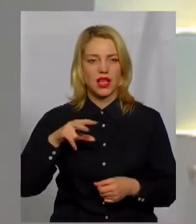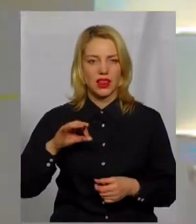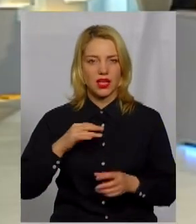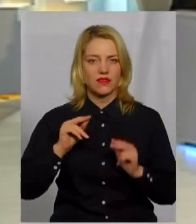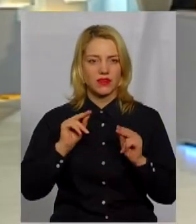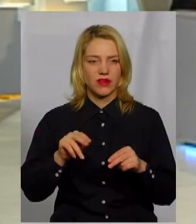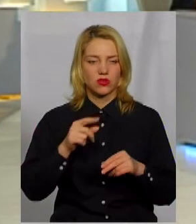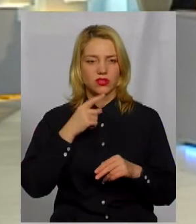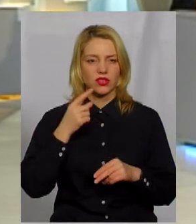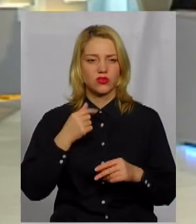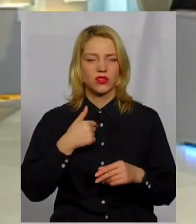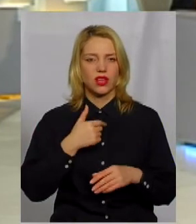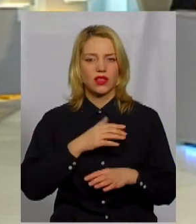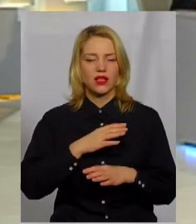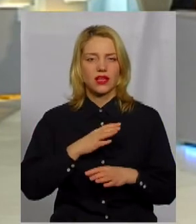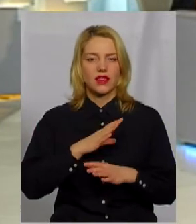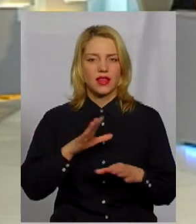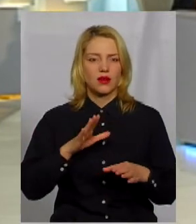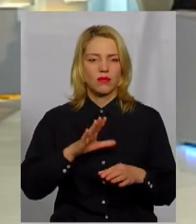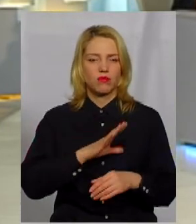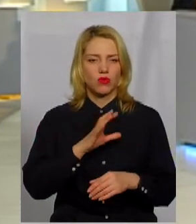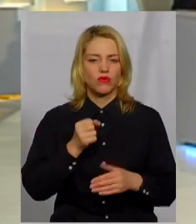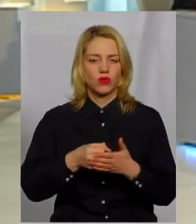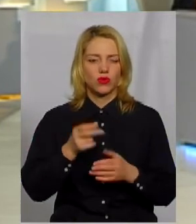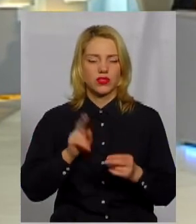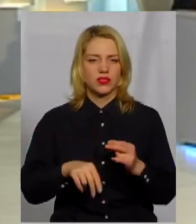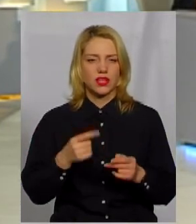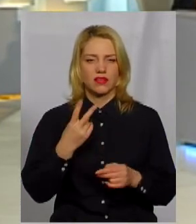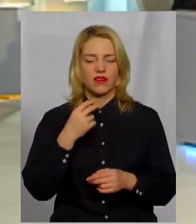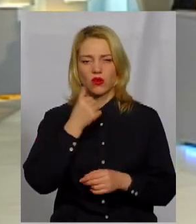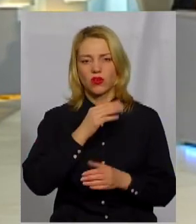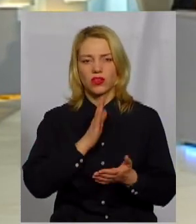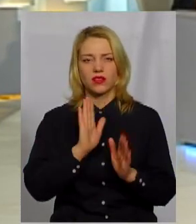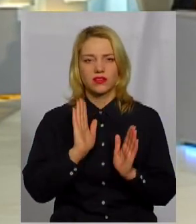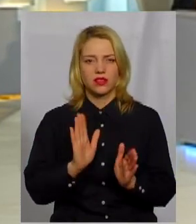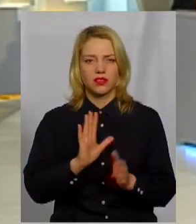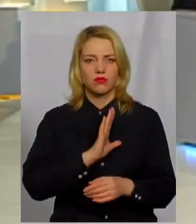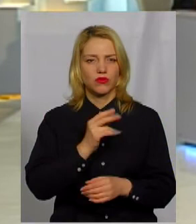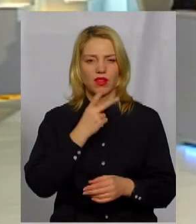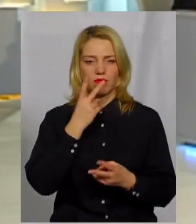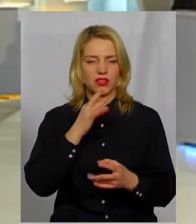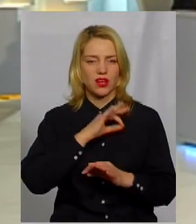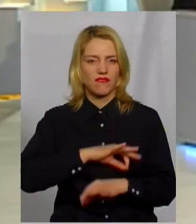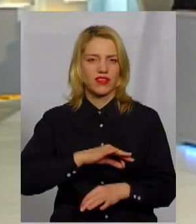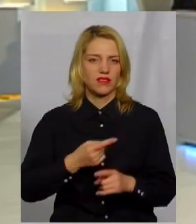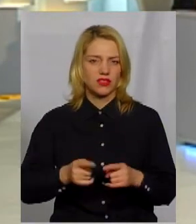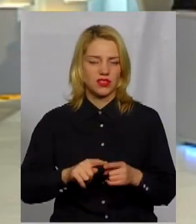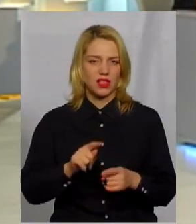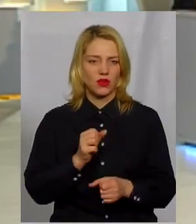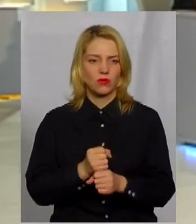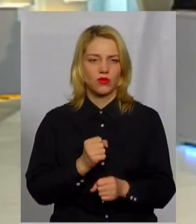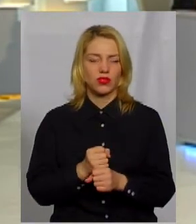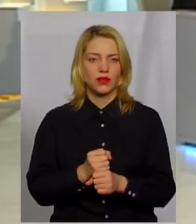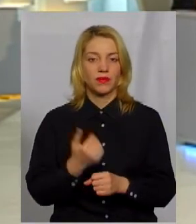скажу відверто, я не був до кінця свій термін, на два роки там був, тому що я не бачив ефективності роботи цієї ради.